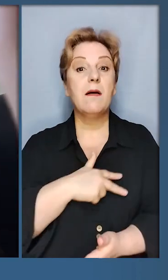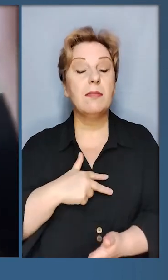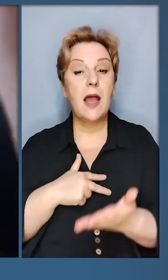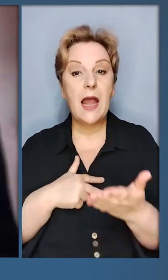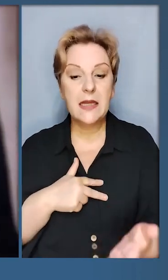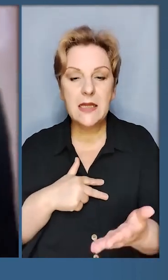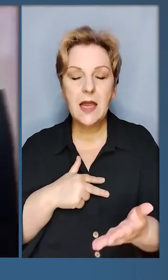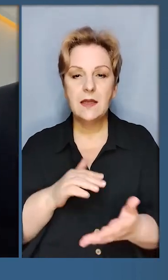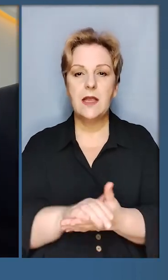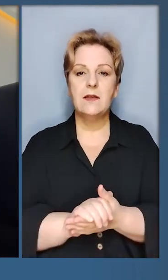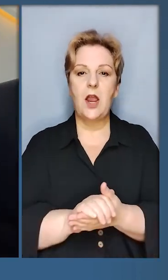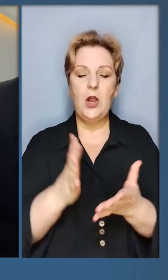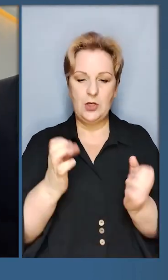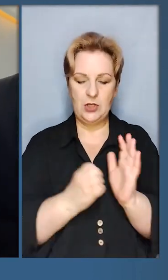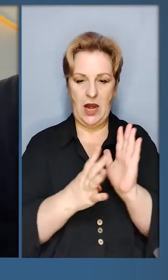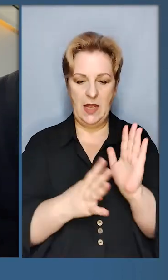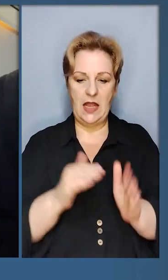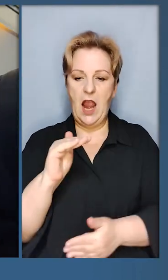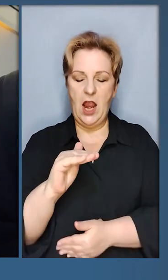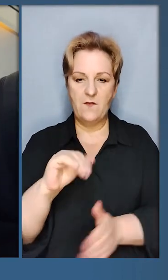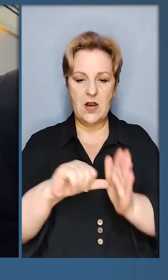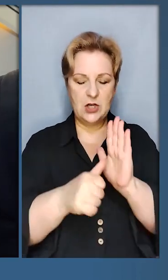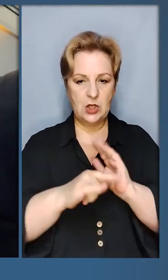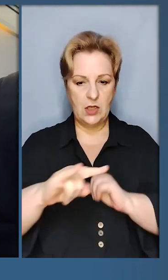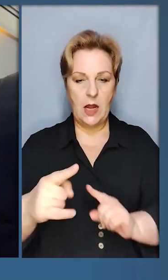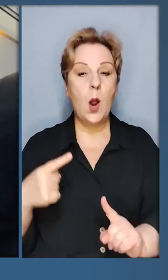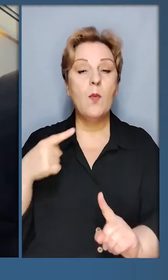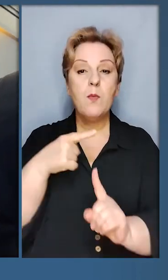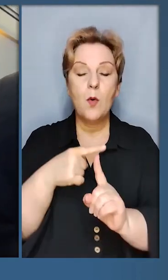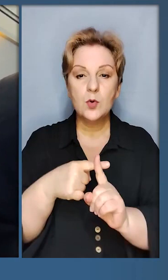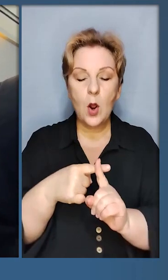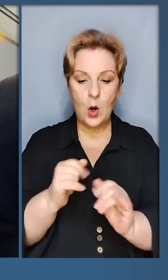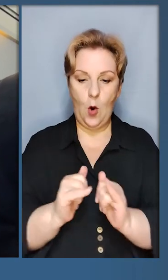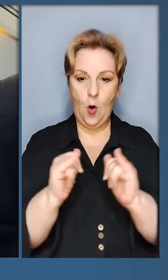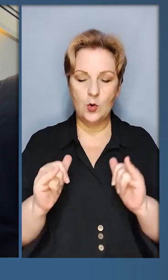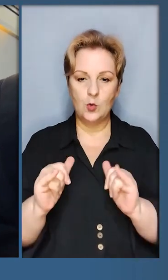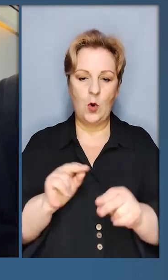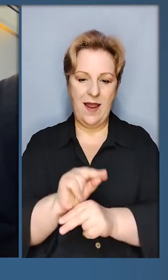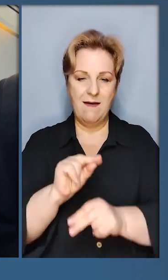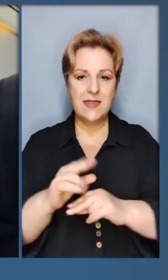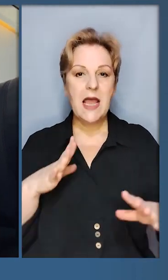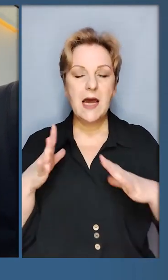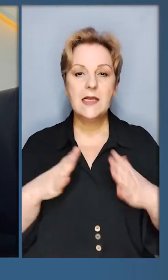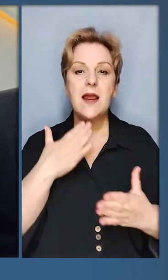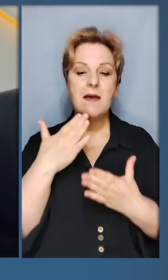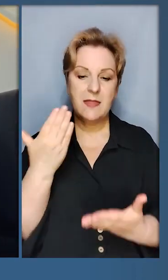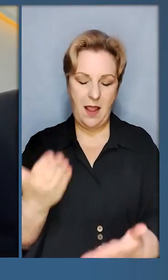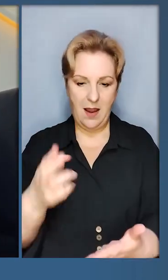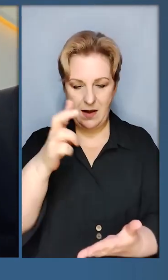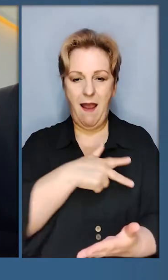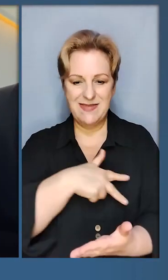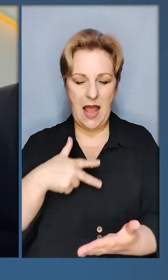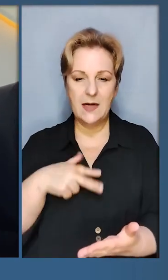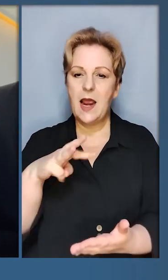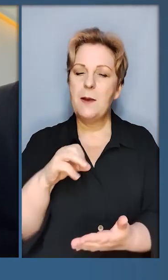Дані, ще 19, F-16, плюс розширюємо тренування. Дякую,